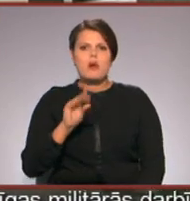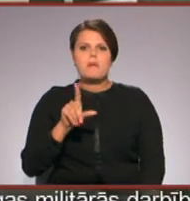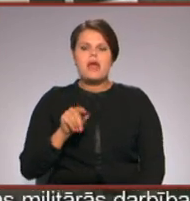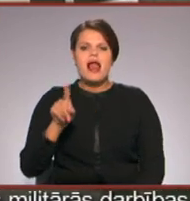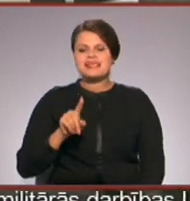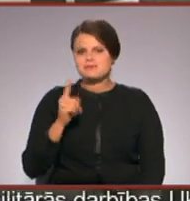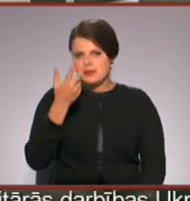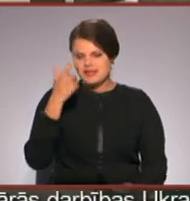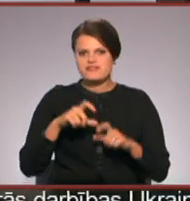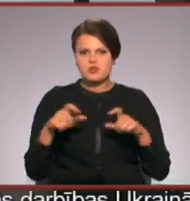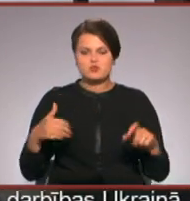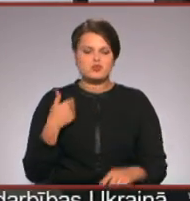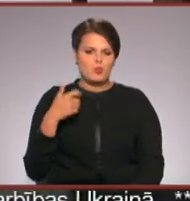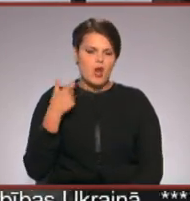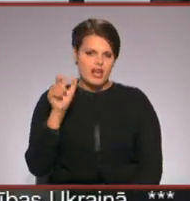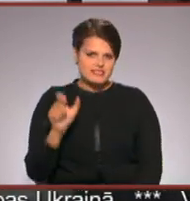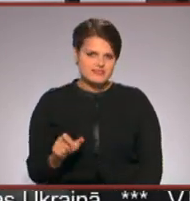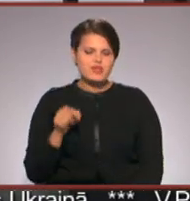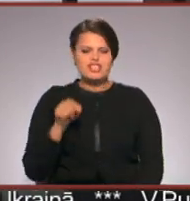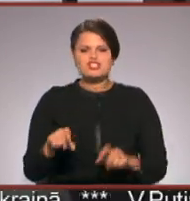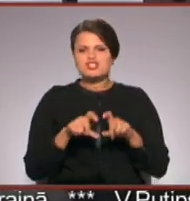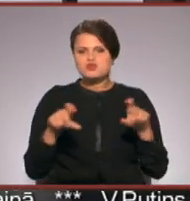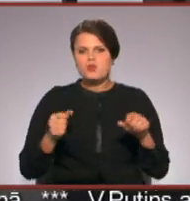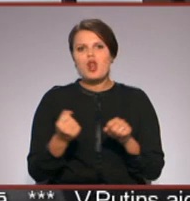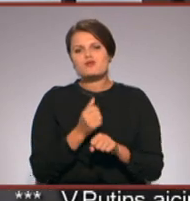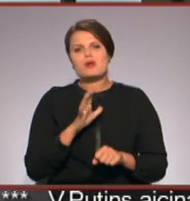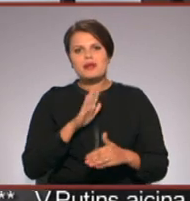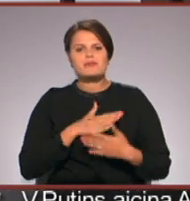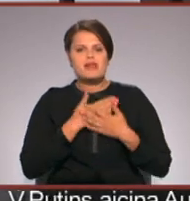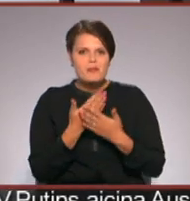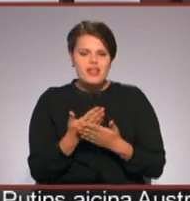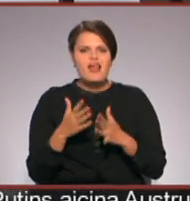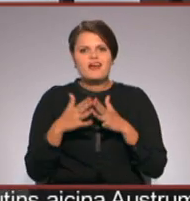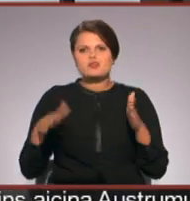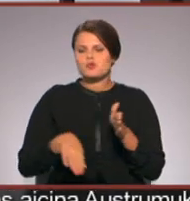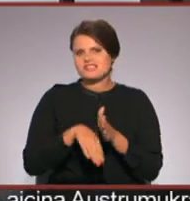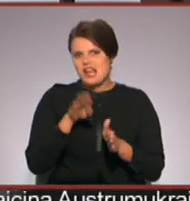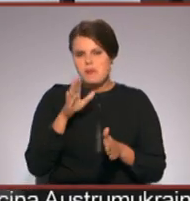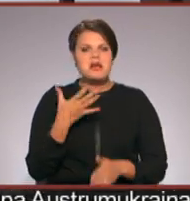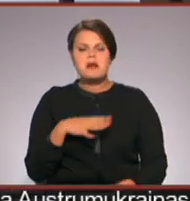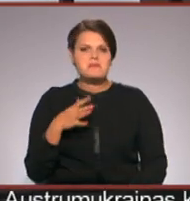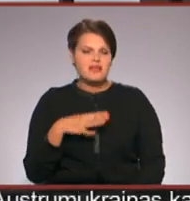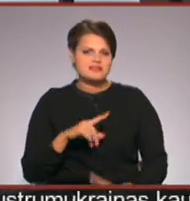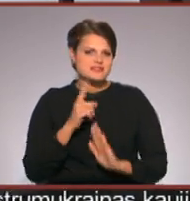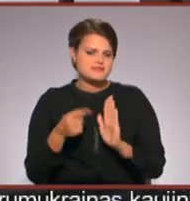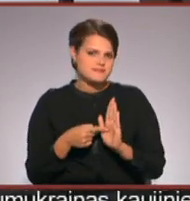vīdzu skolas audzēkņiem. Šī skola tomēr bija mīļākā un daudz labākā. Kāpēc?